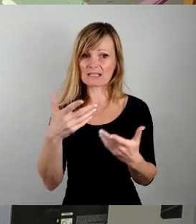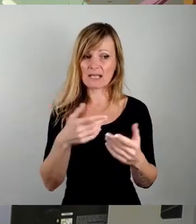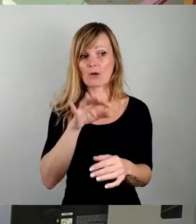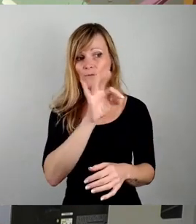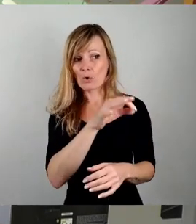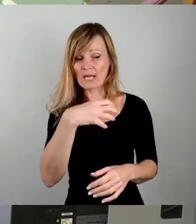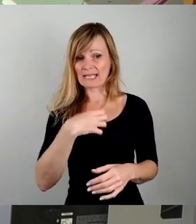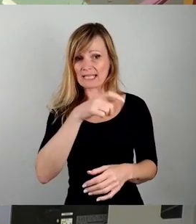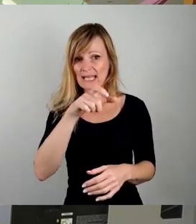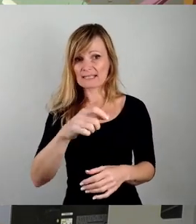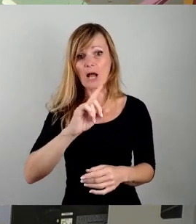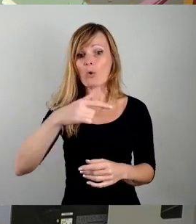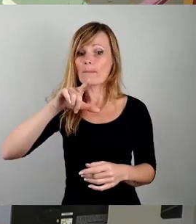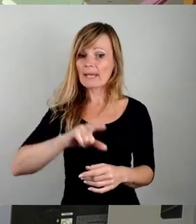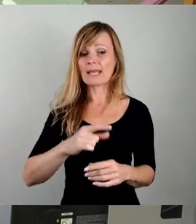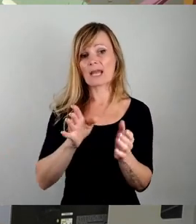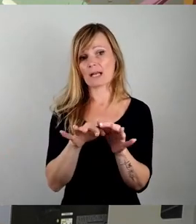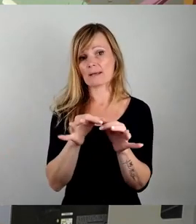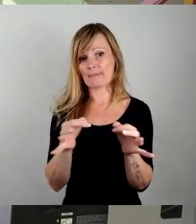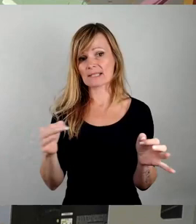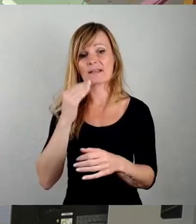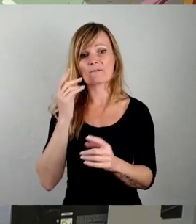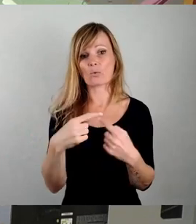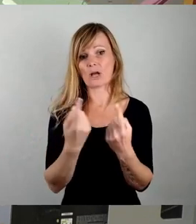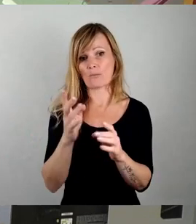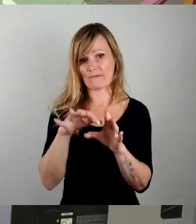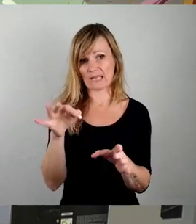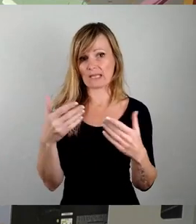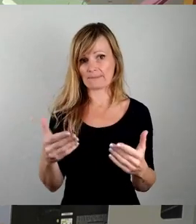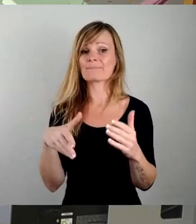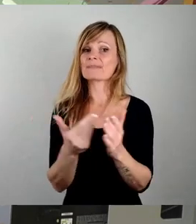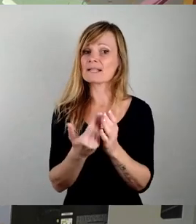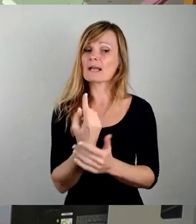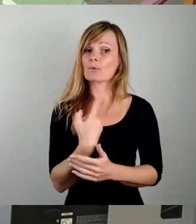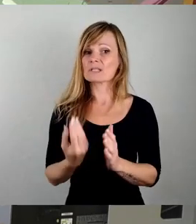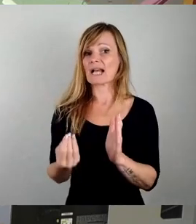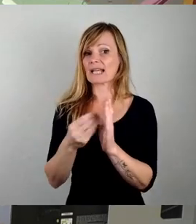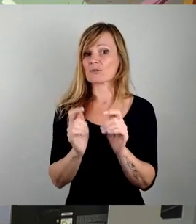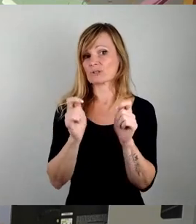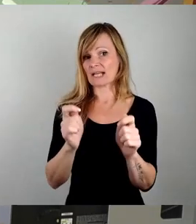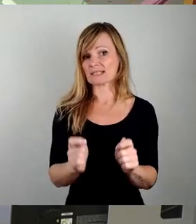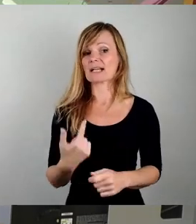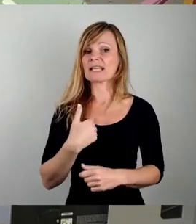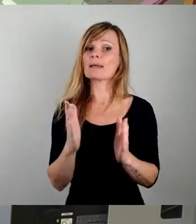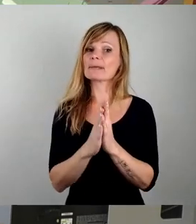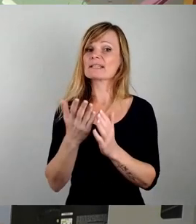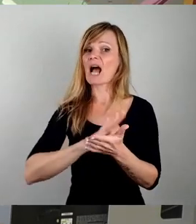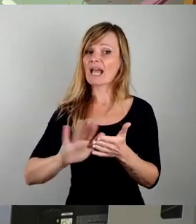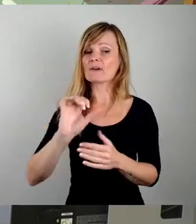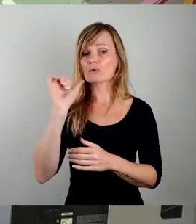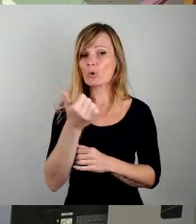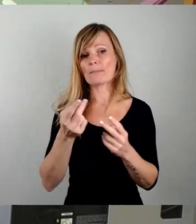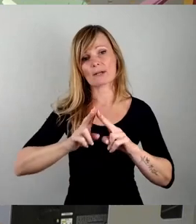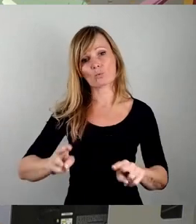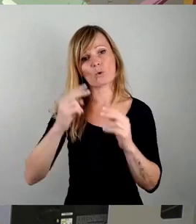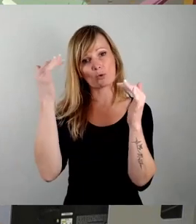Dresdner auch billig und angemessenen Wohnraum finden. Deswegen unser Ergänzungsantrag. Ich bitte einfach, vielleicht nochmal in Ruhe darüber